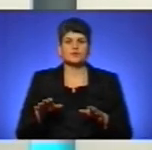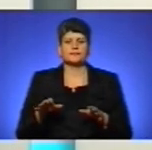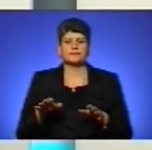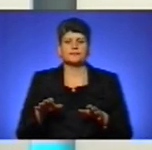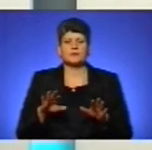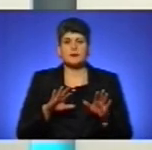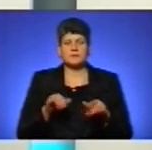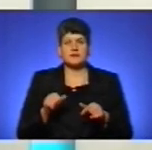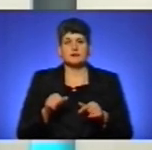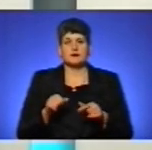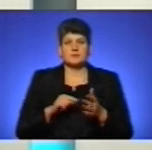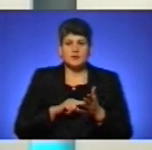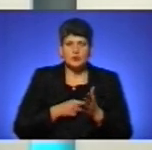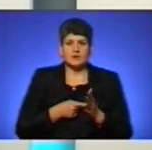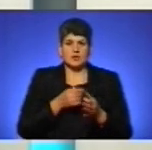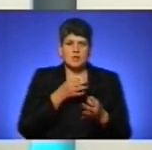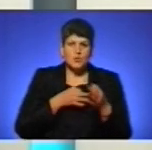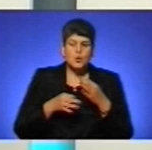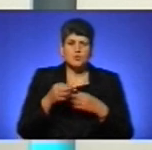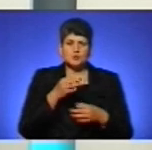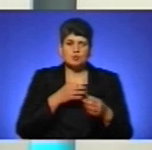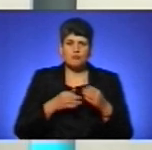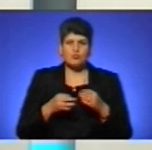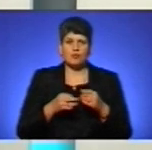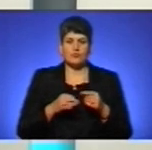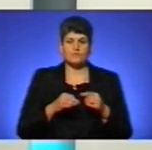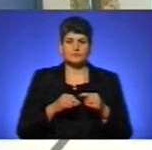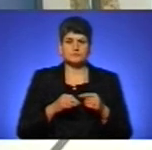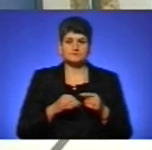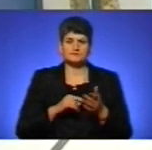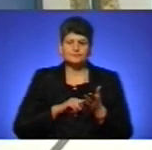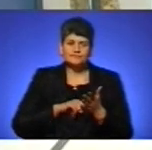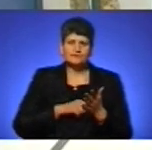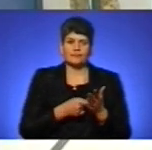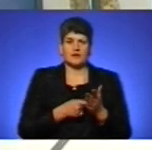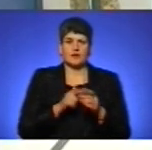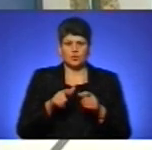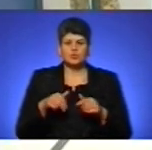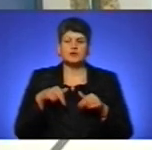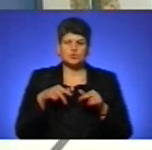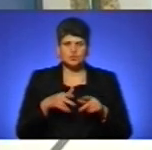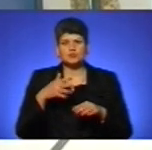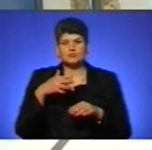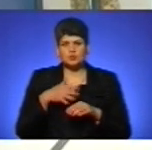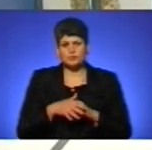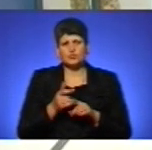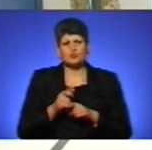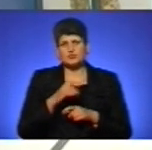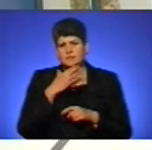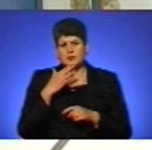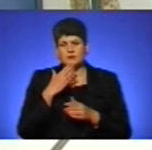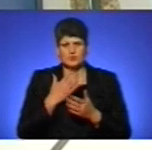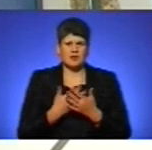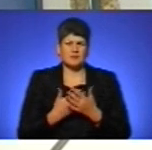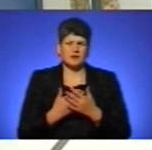Після переконання, після розмов, після спонукання, все ж таки люди йдуть і розуміють. Дуже багато я приведу